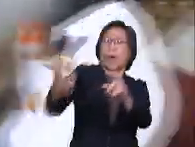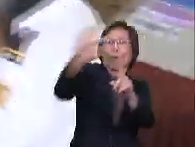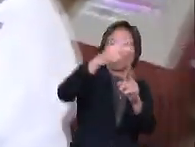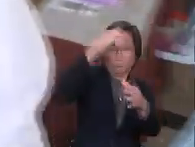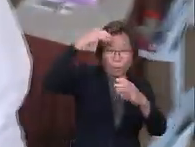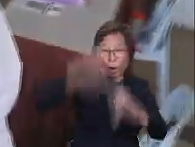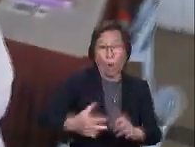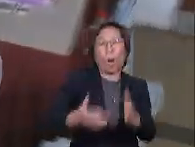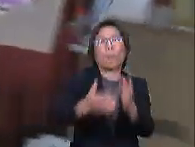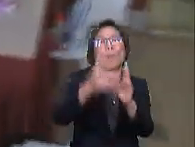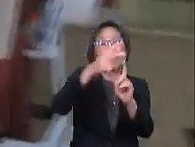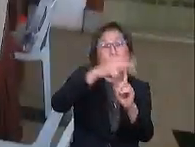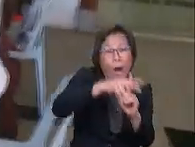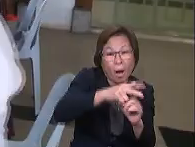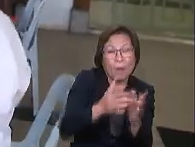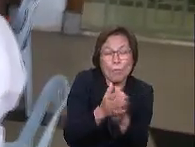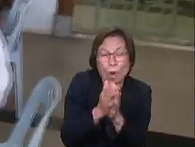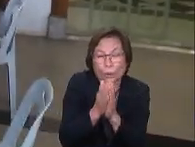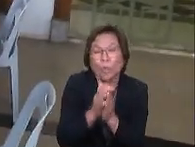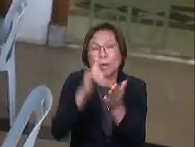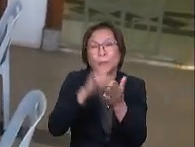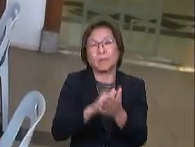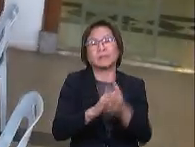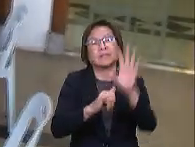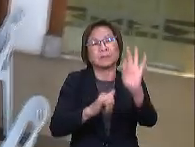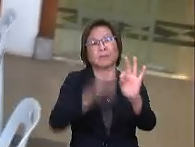rayuan ini ditetapkan pada 9 September hadapan.